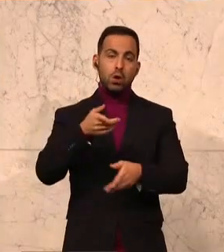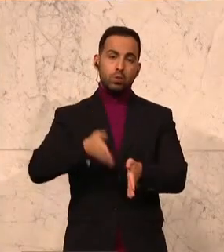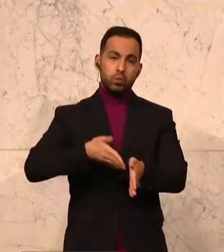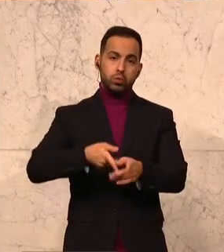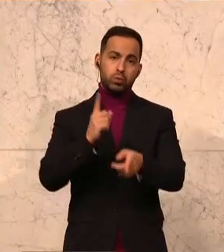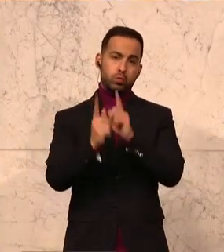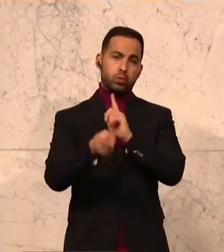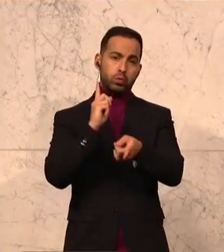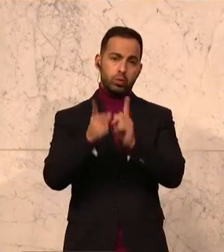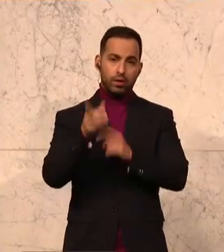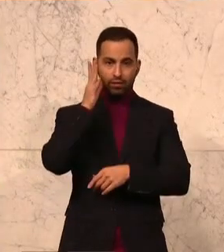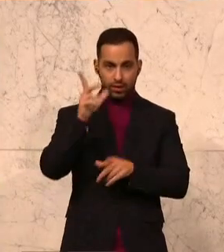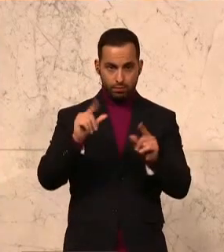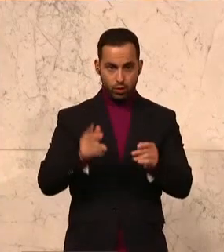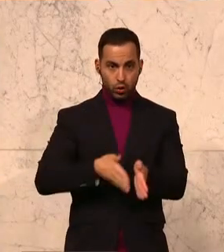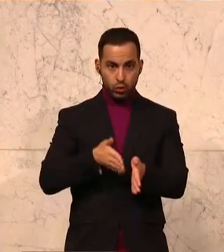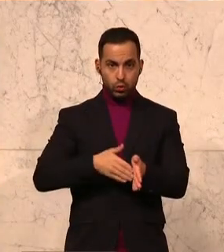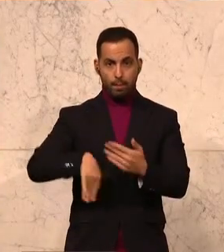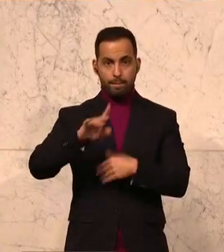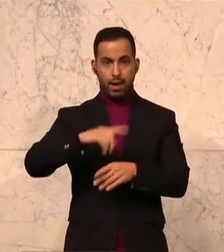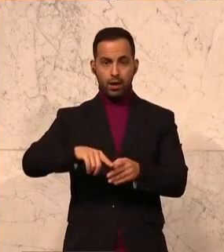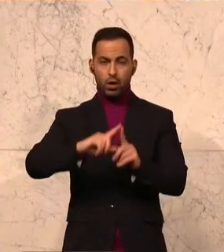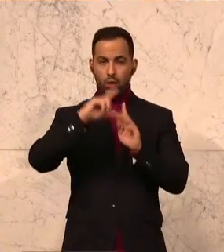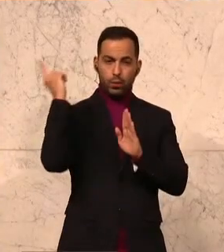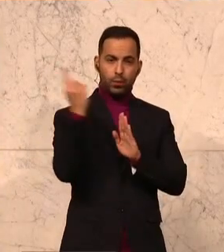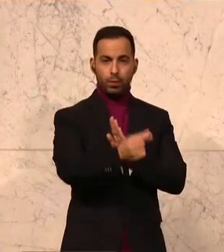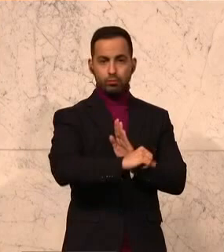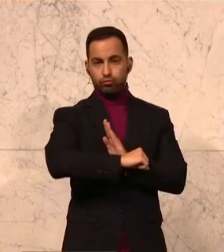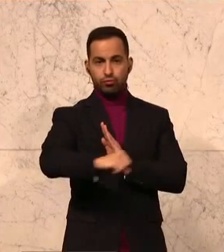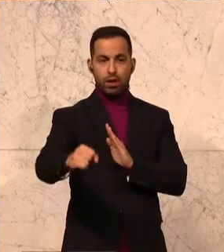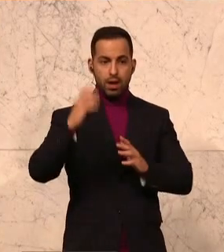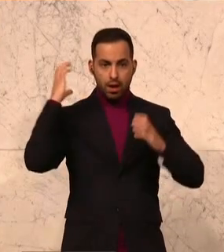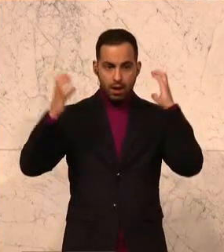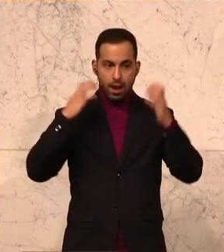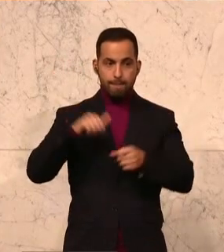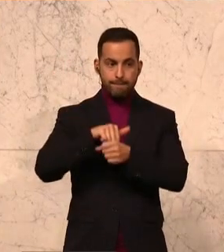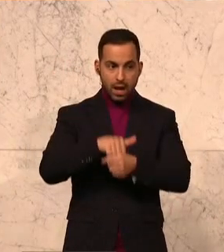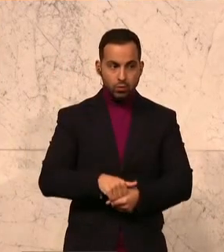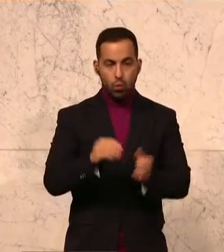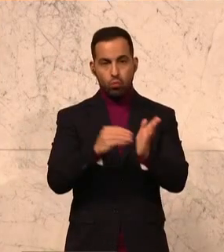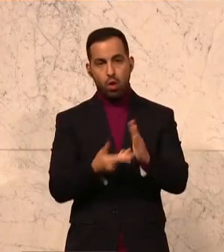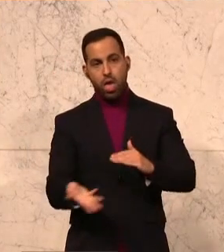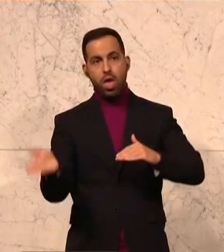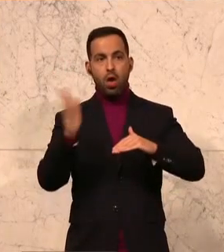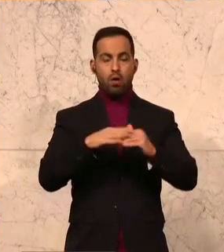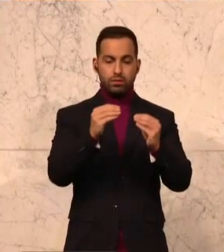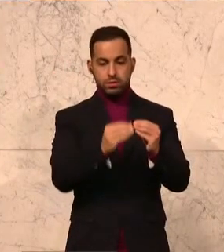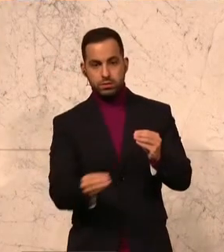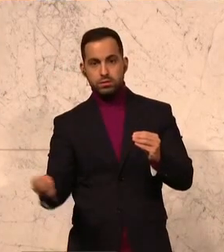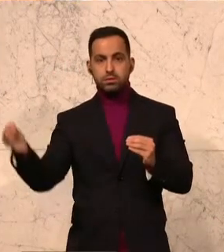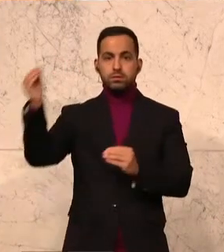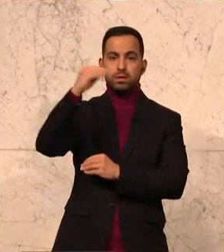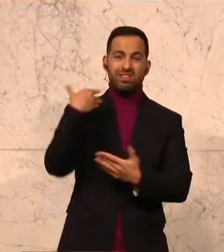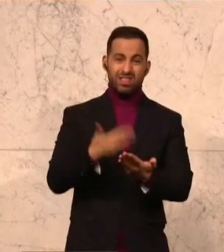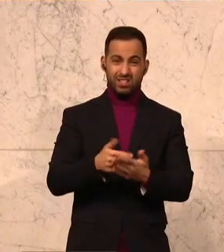wird aber auch, die Züge werden schneller fahren. Dadurch wird die Lärmbelastung um ein wesentliches mehr. Deswegen ist